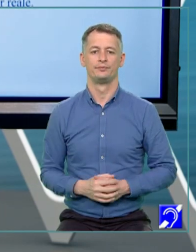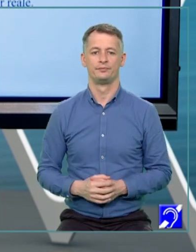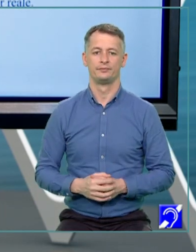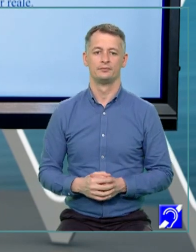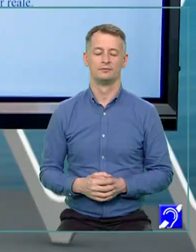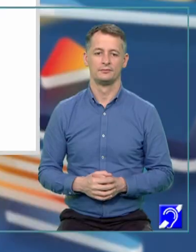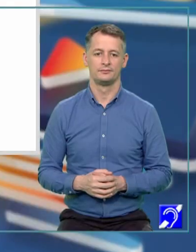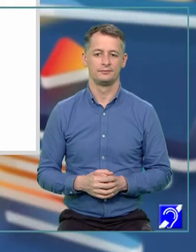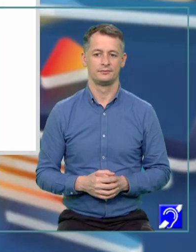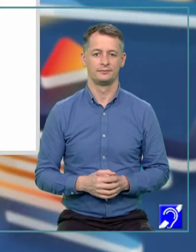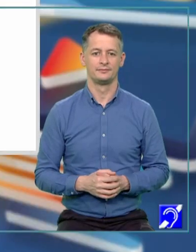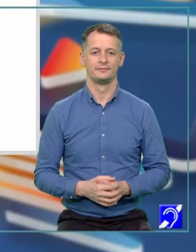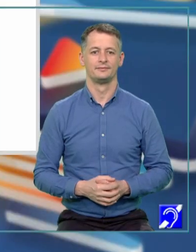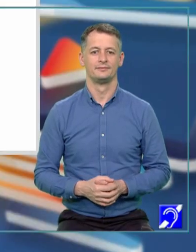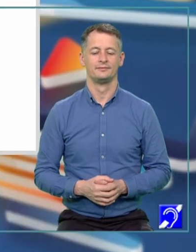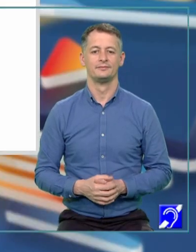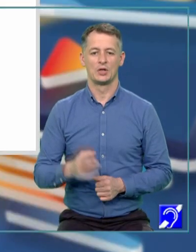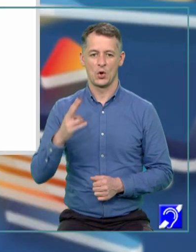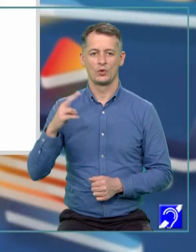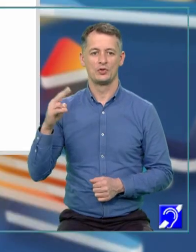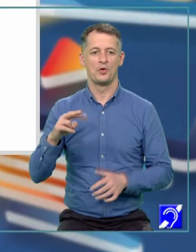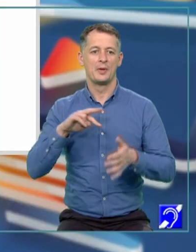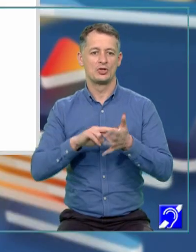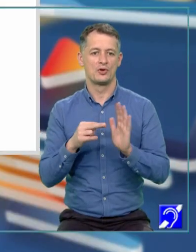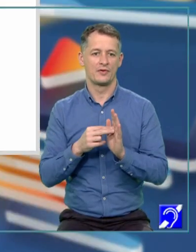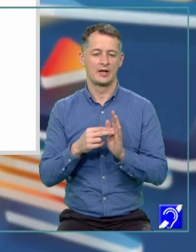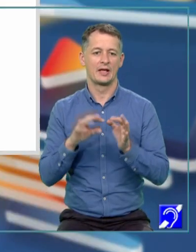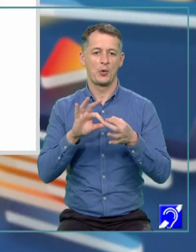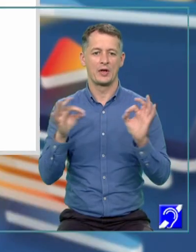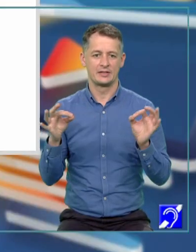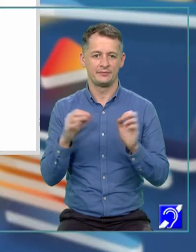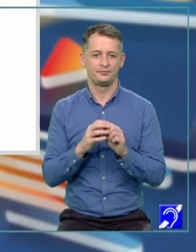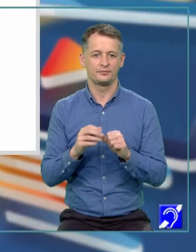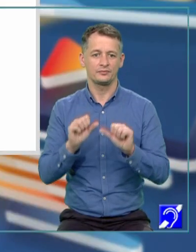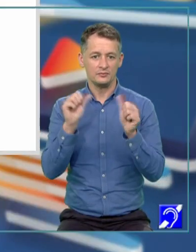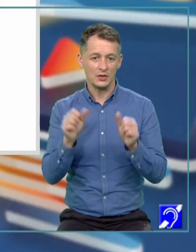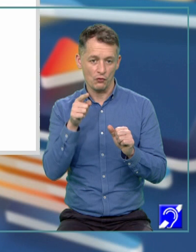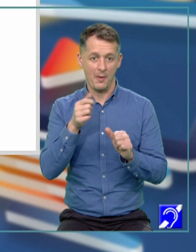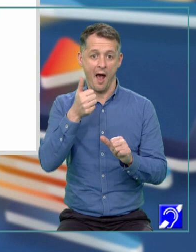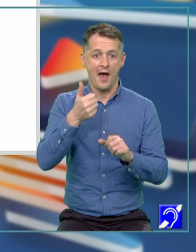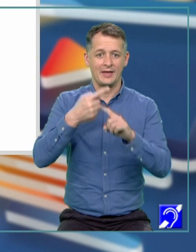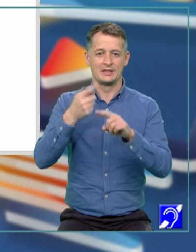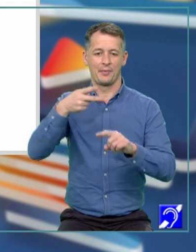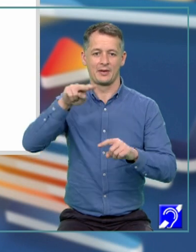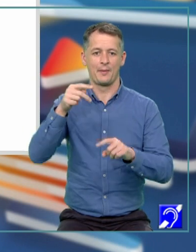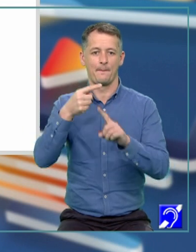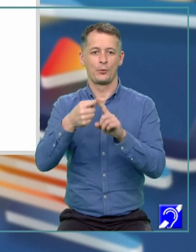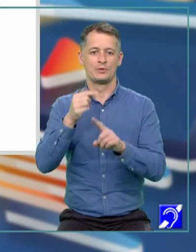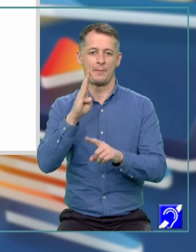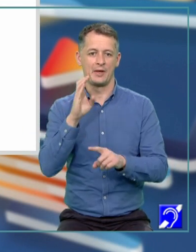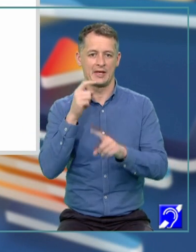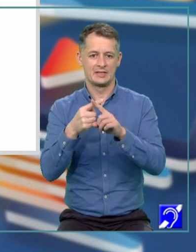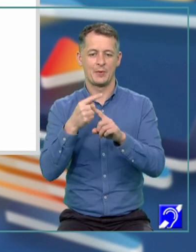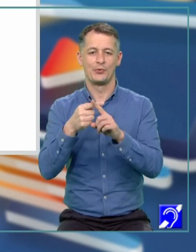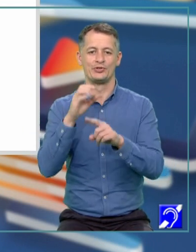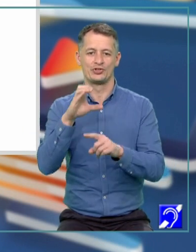cazul banal. Mergem mai departe la rezolvarea ecuației de forma AX pătrat plus BX plus C este egal cu 0, prin descompunere